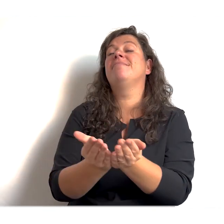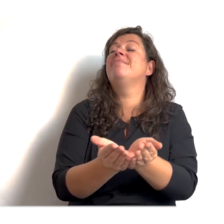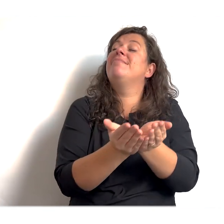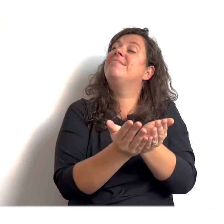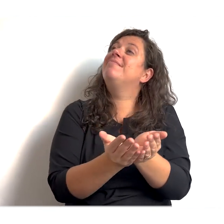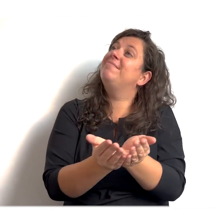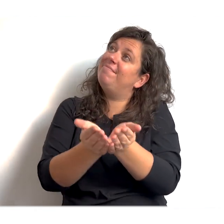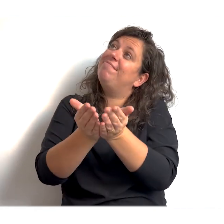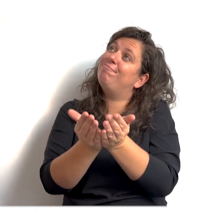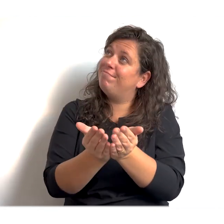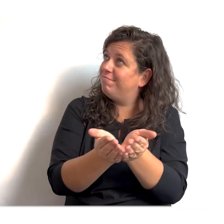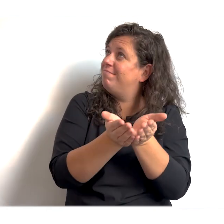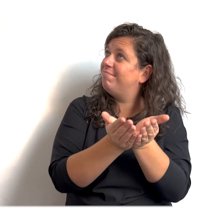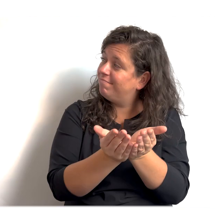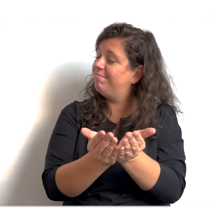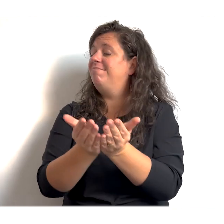MUZIEK